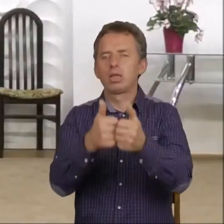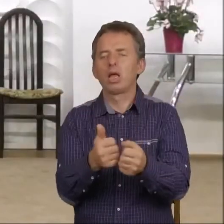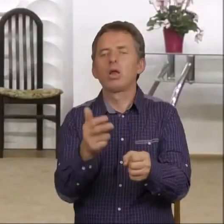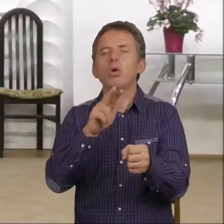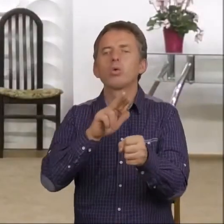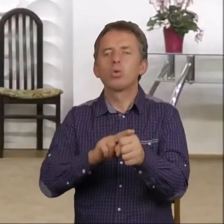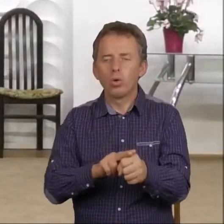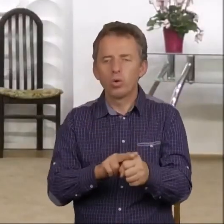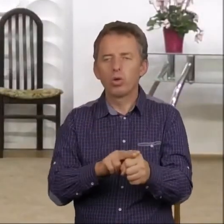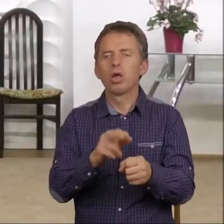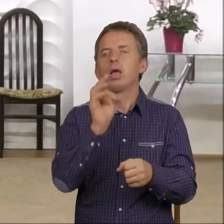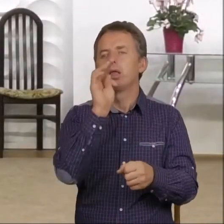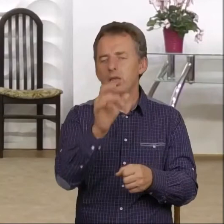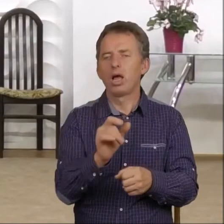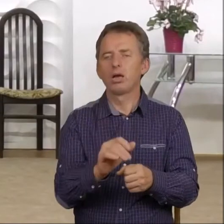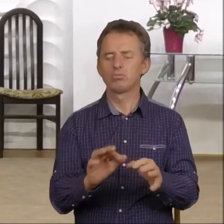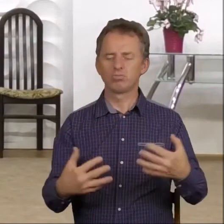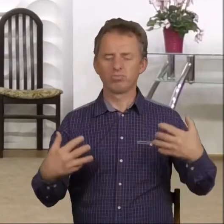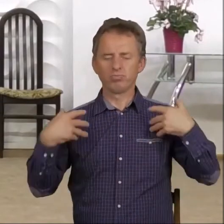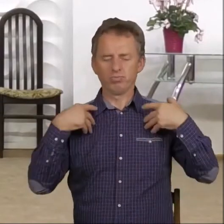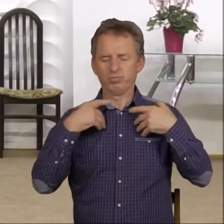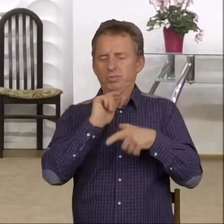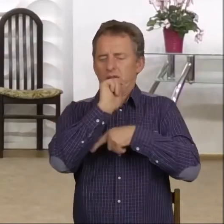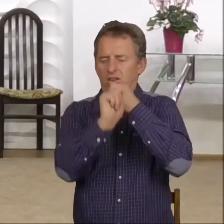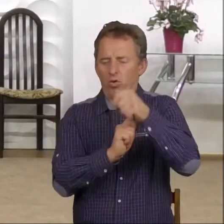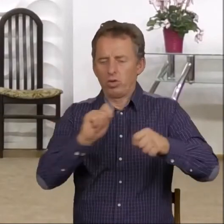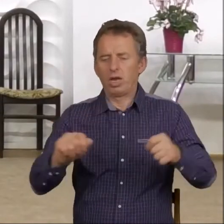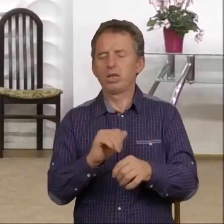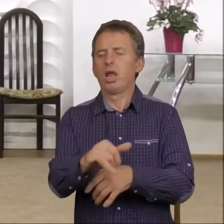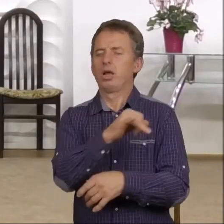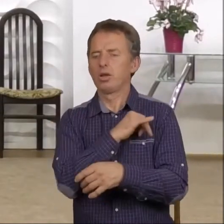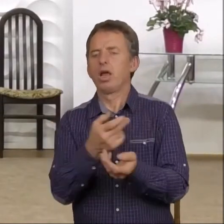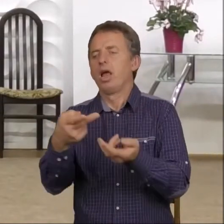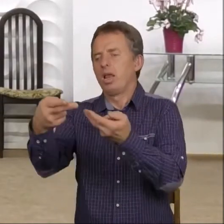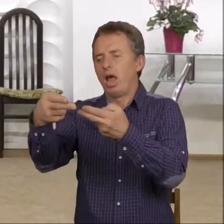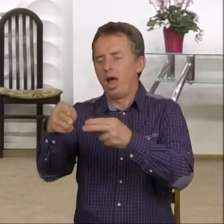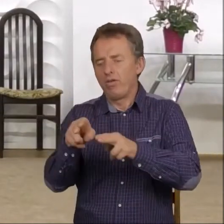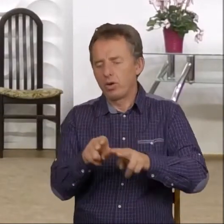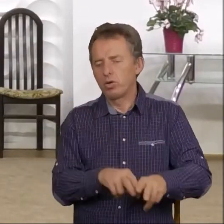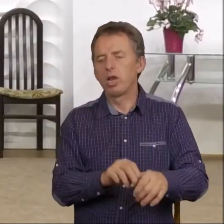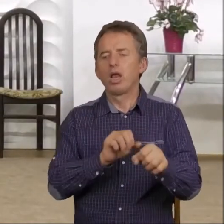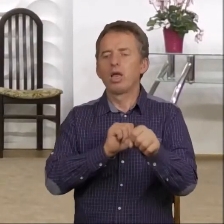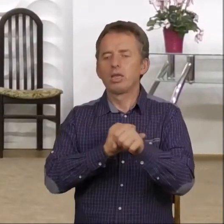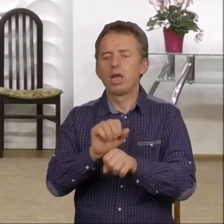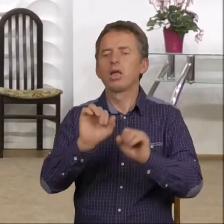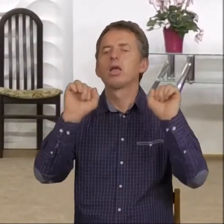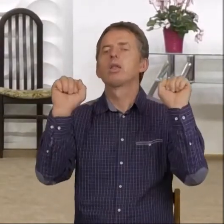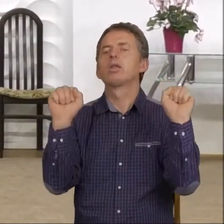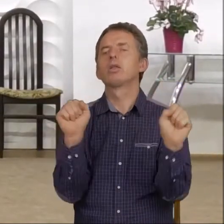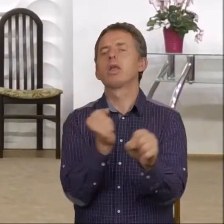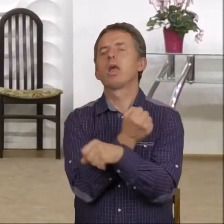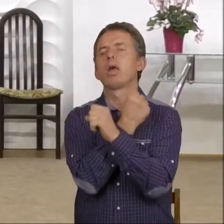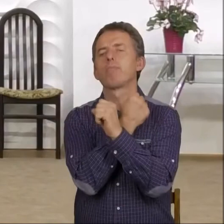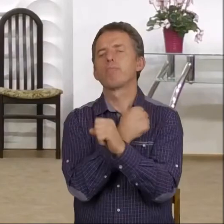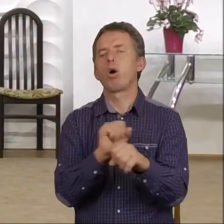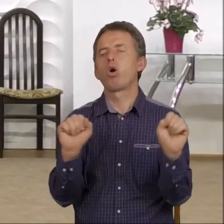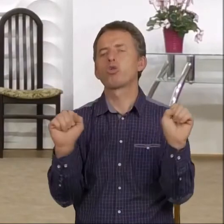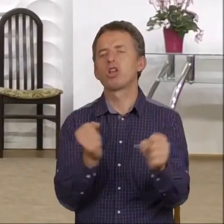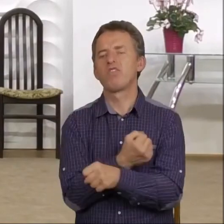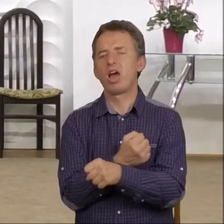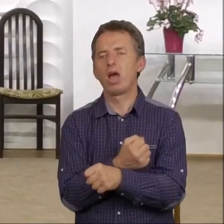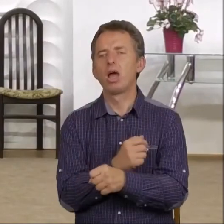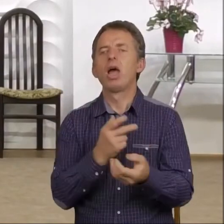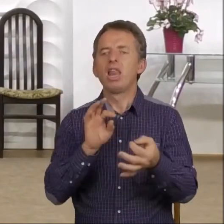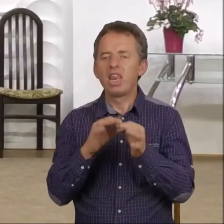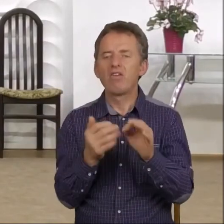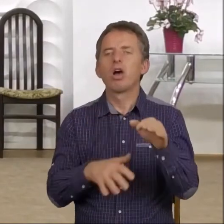tak zżyli się ze swoimi grzechami, że nawrócenie ich jest niemożliwe. Nawet Duch